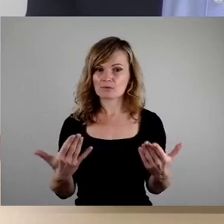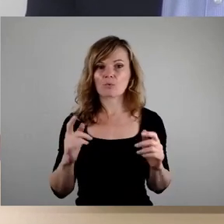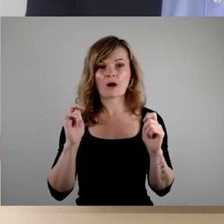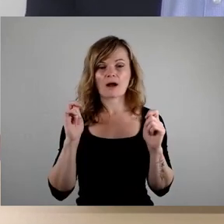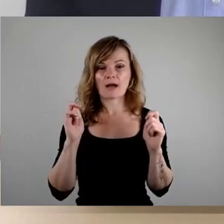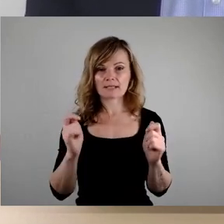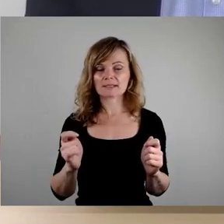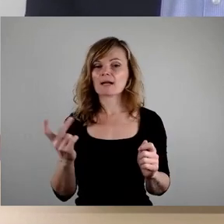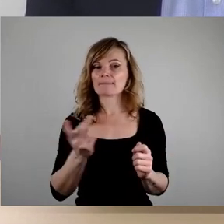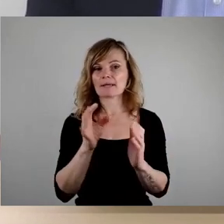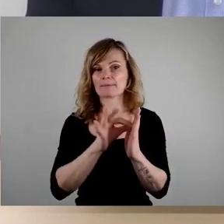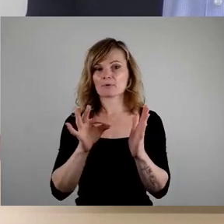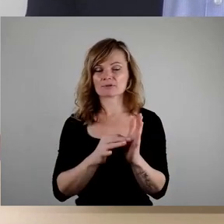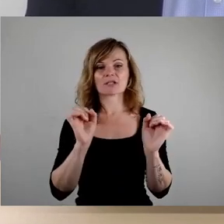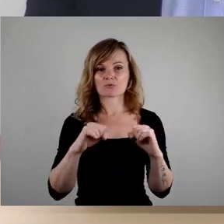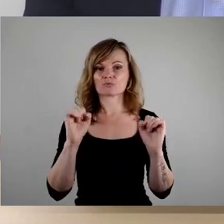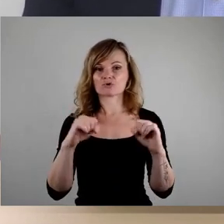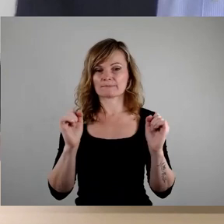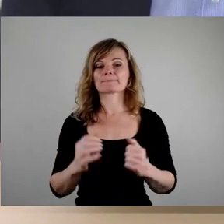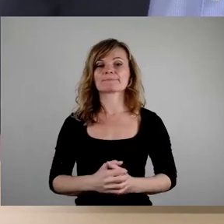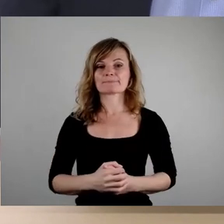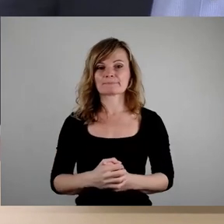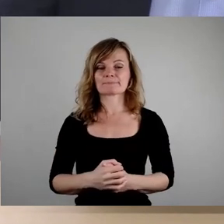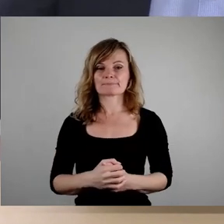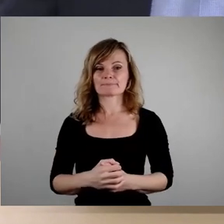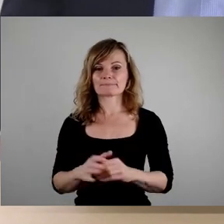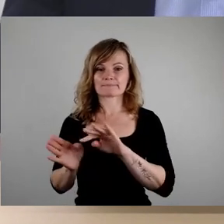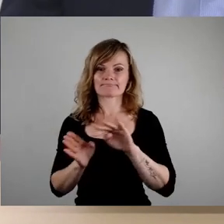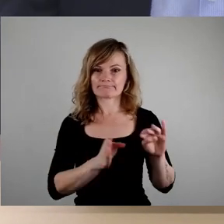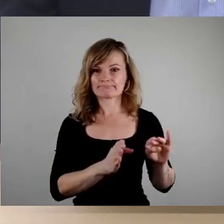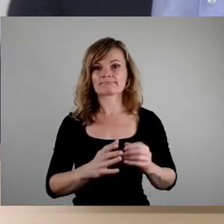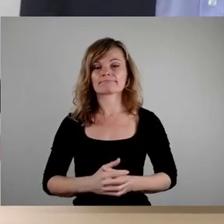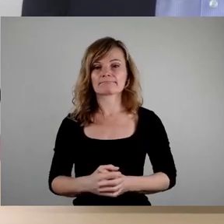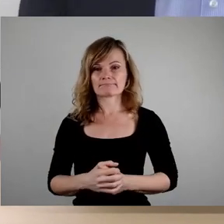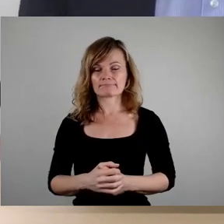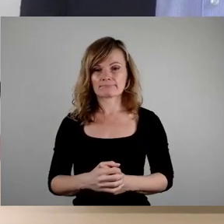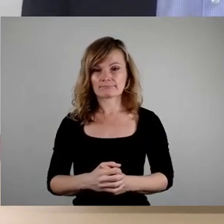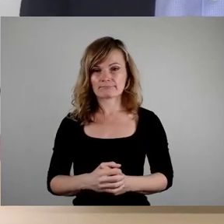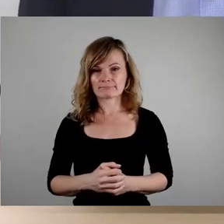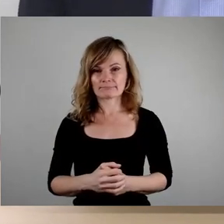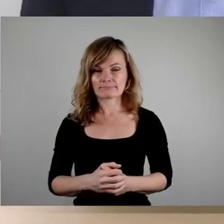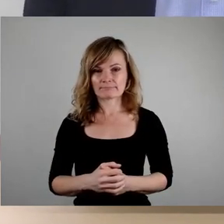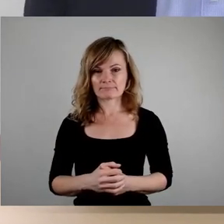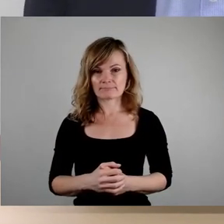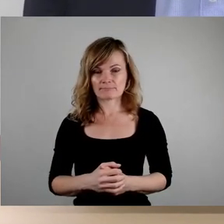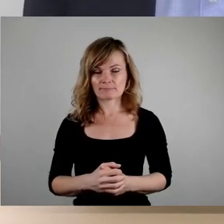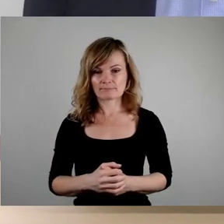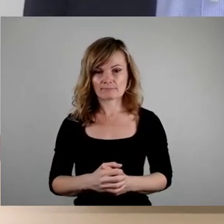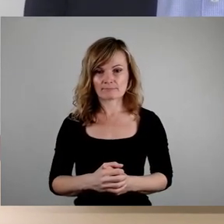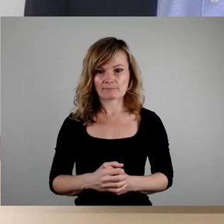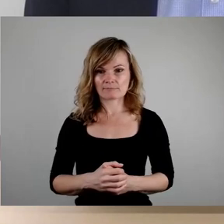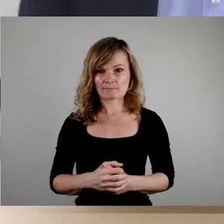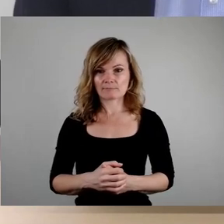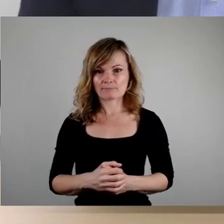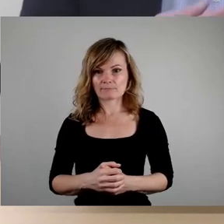Punkten zugestimmt. So, das führt uns jetzt zurück zum